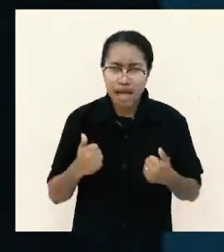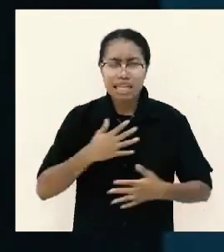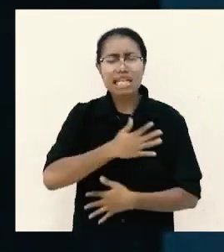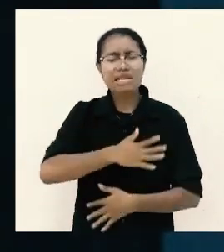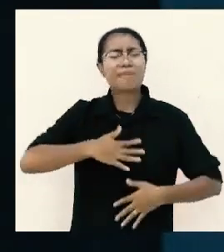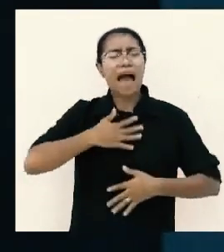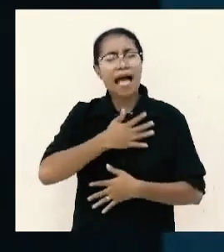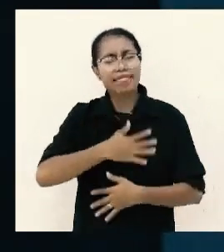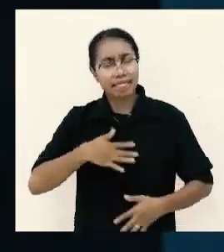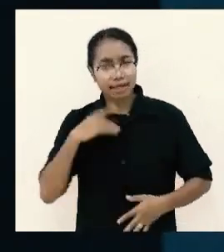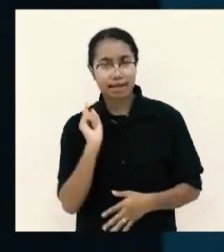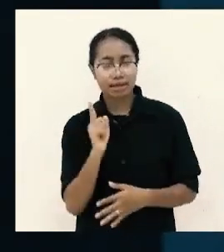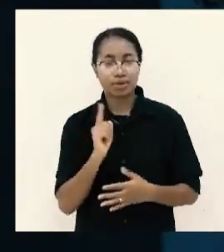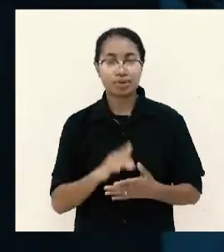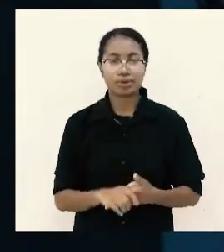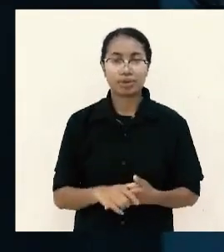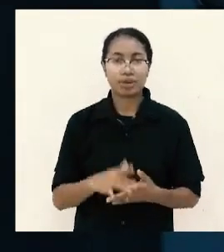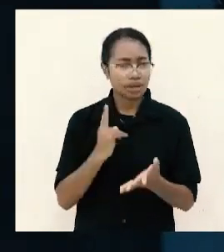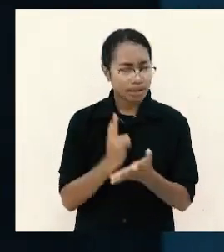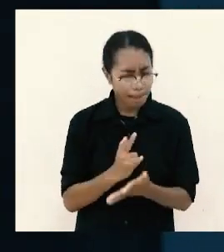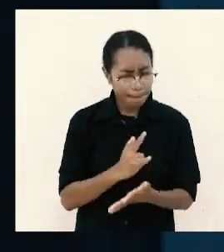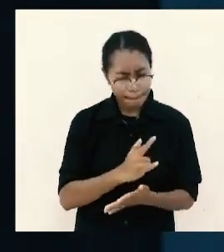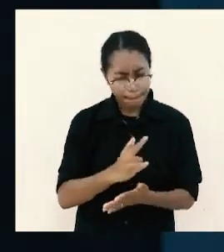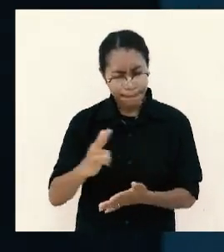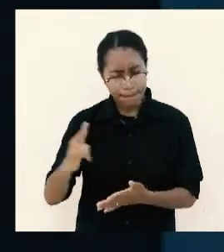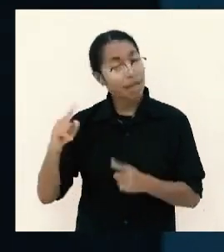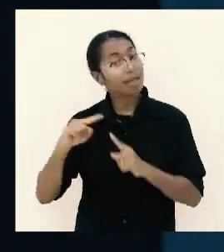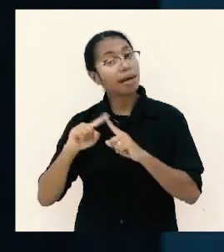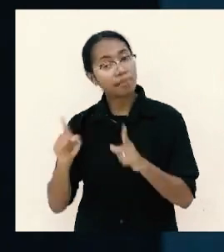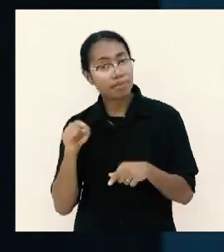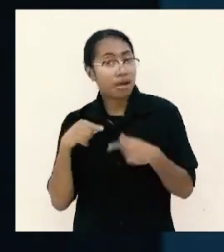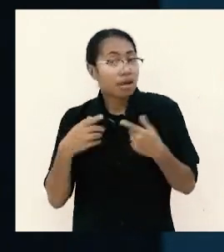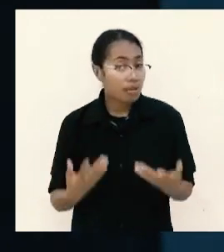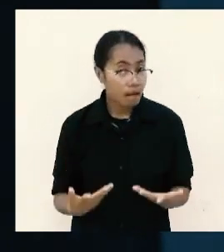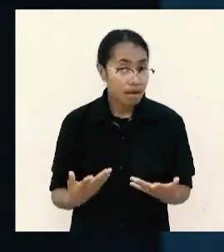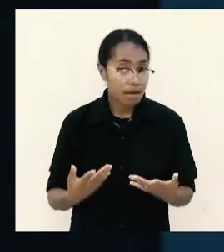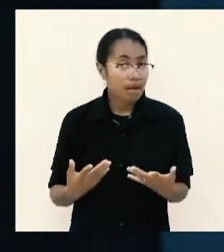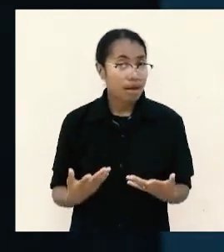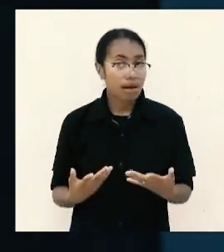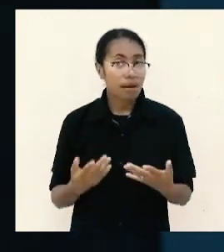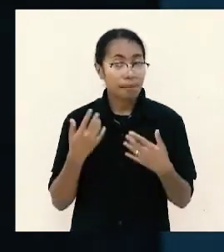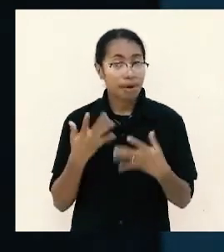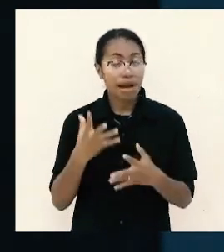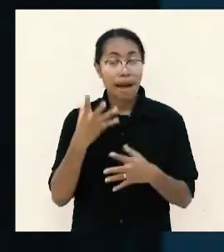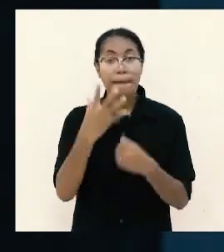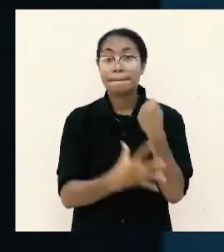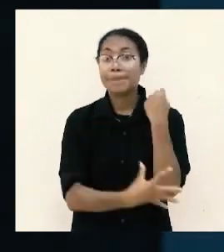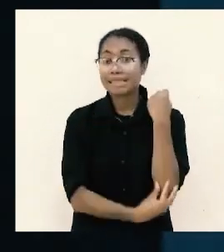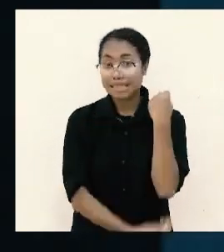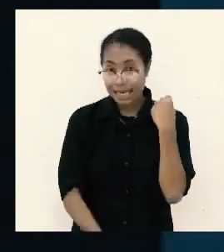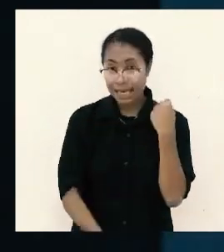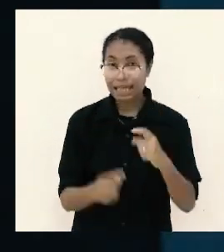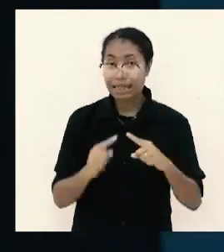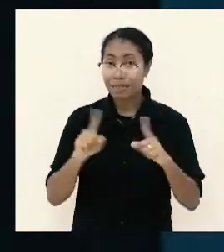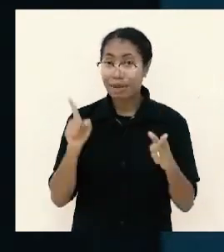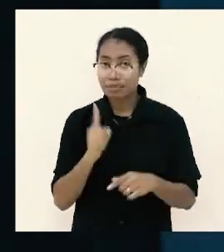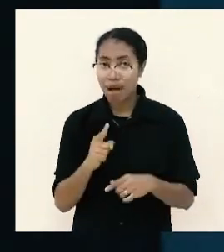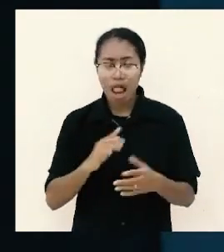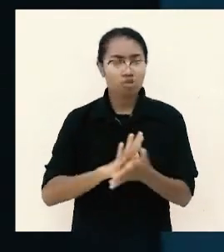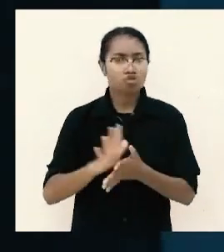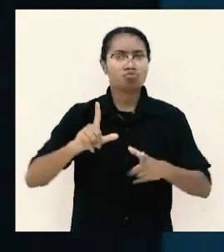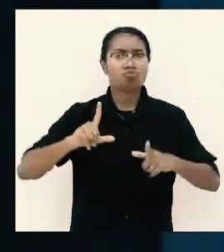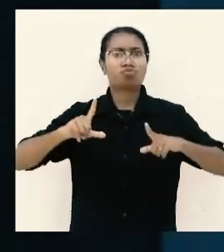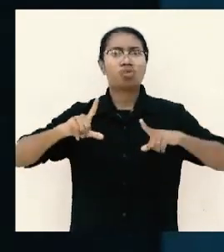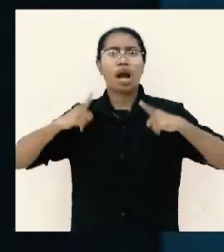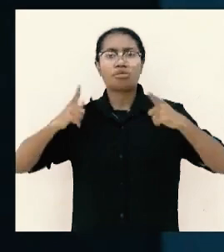itu terus begitu tapi bagaimana kalau dia pernah miskin tiba-tiba pernah tiba-tiba